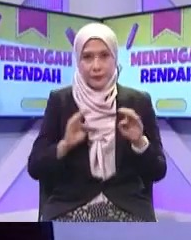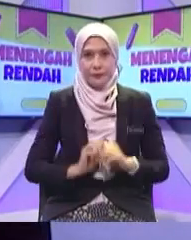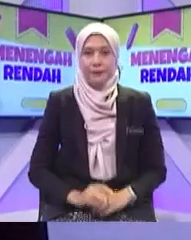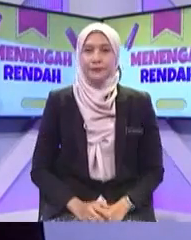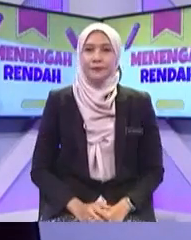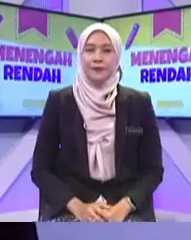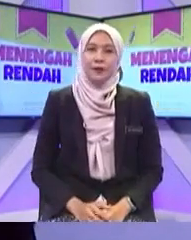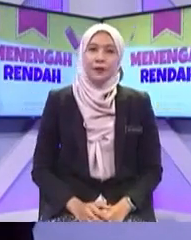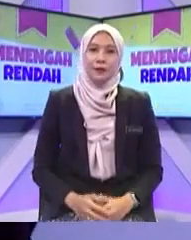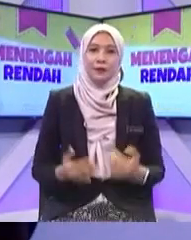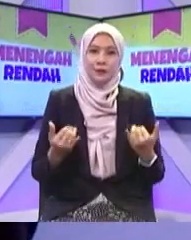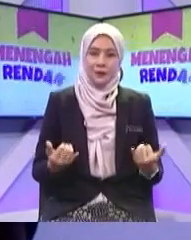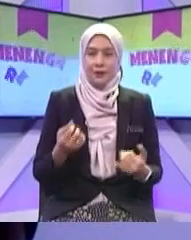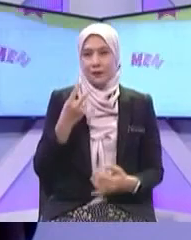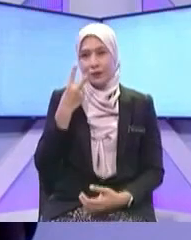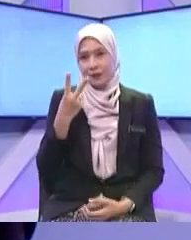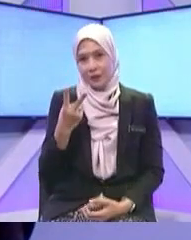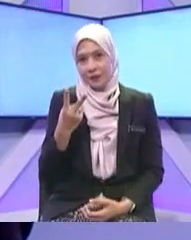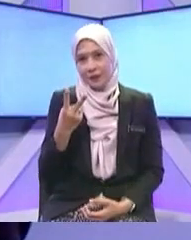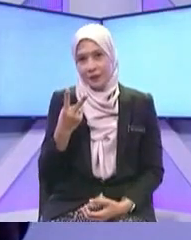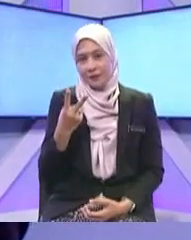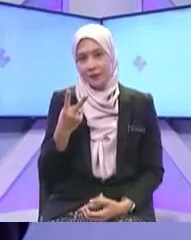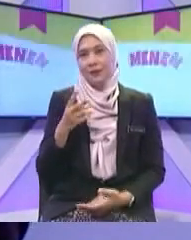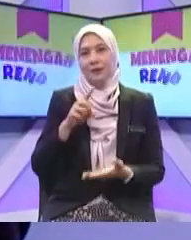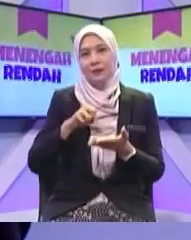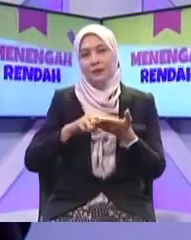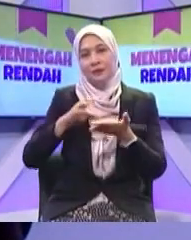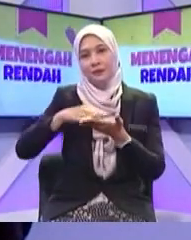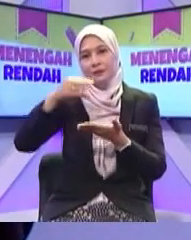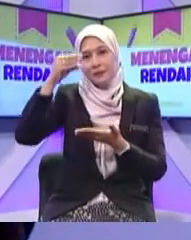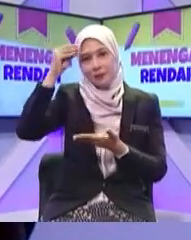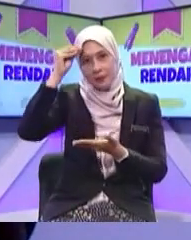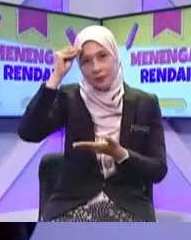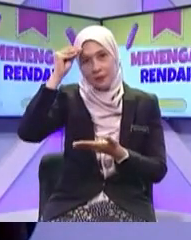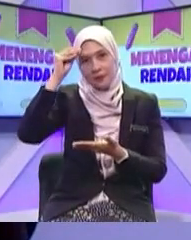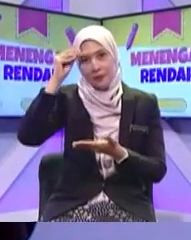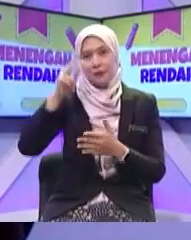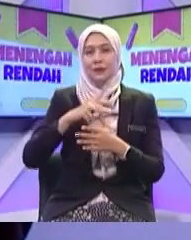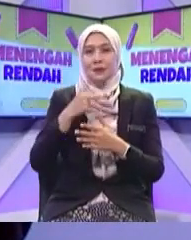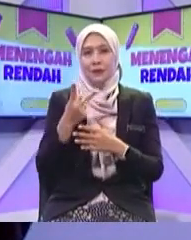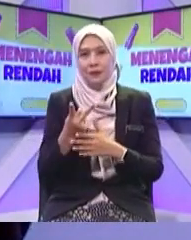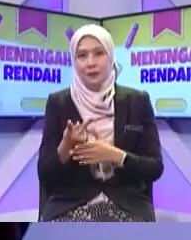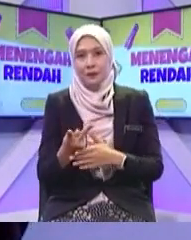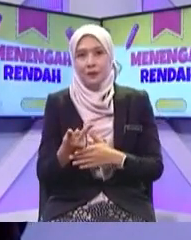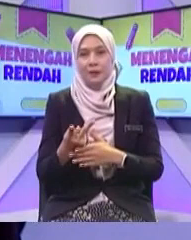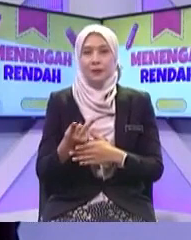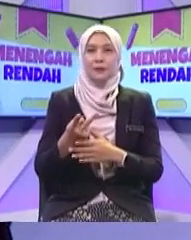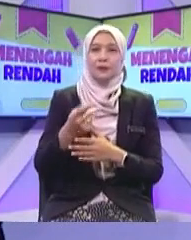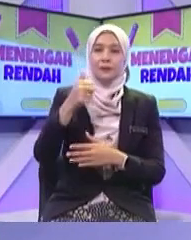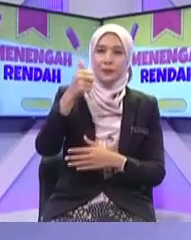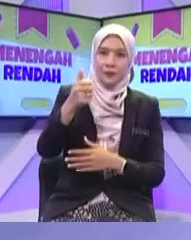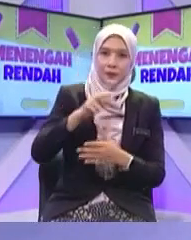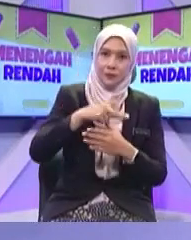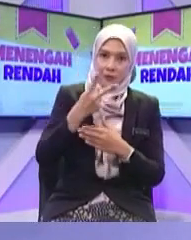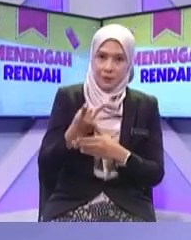Pajari tadi Murid-murid di rumah Dan di studio Kita belajar tentang Kesan positif Dan kesan Negatif Mana yang lebih